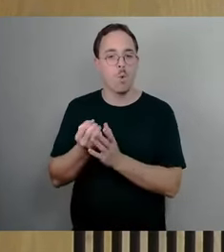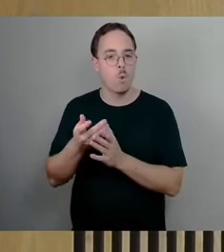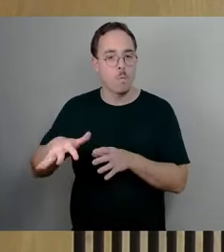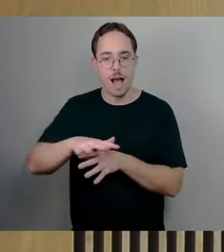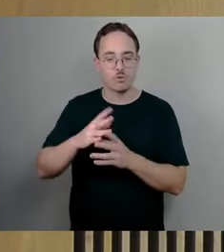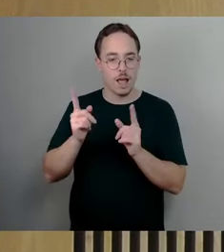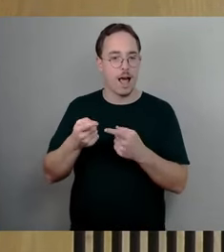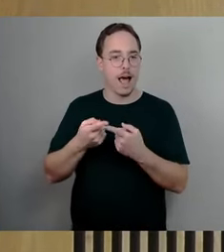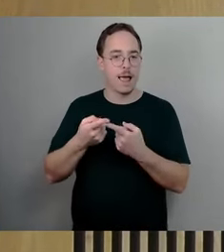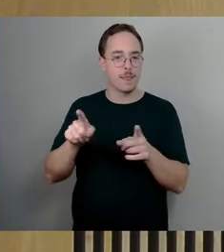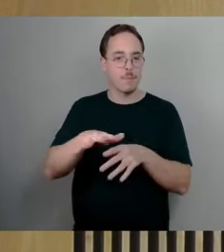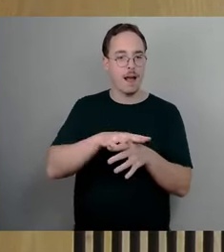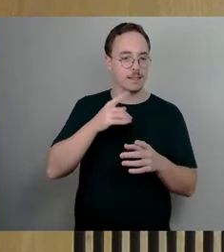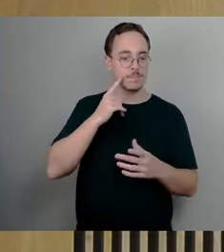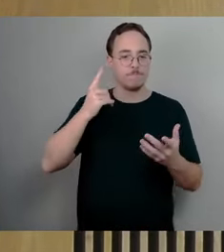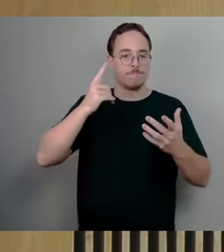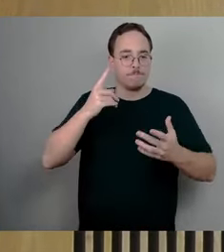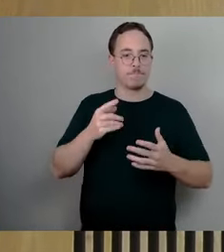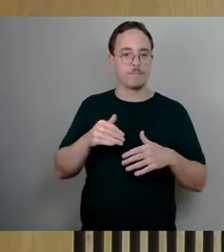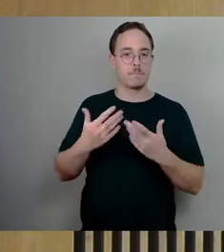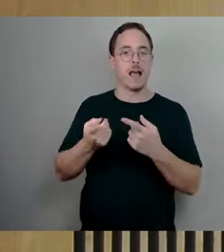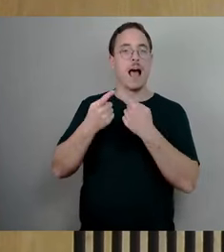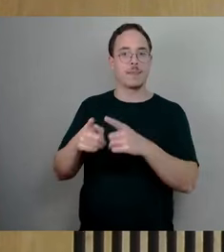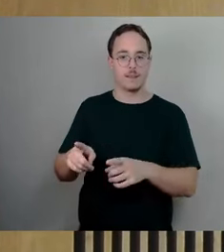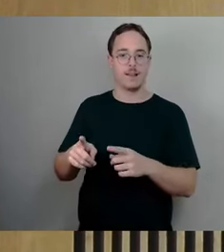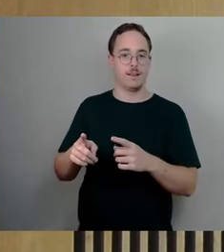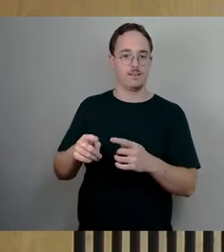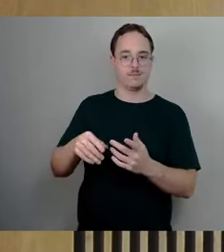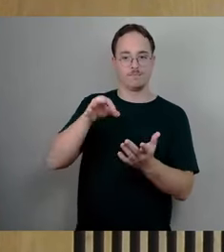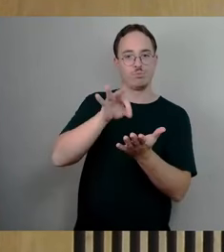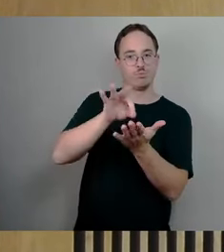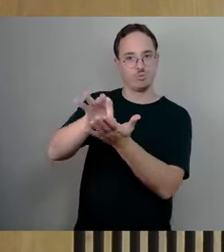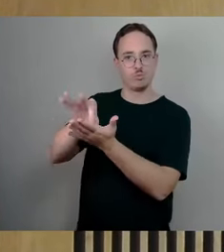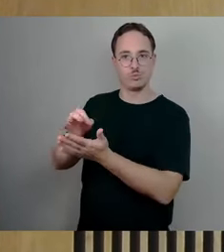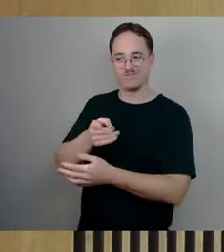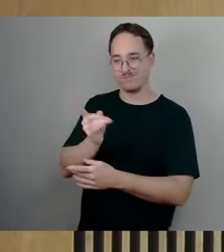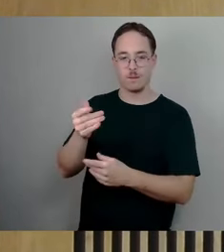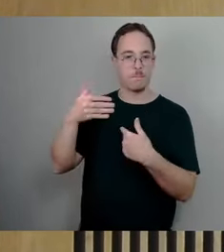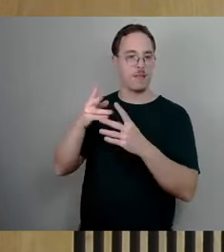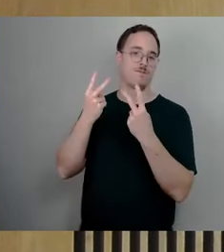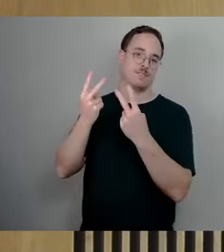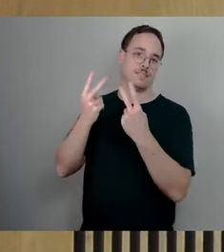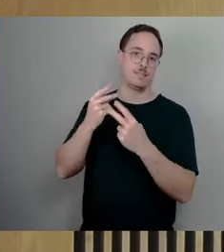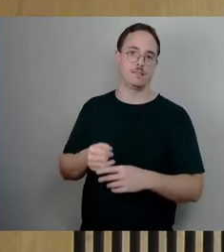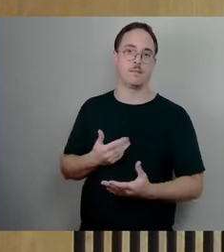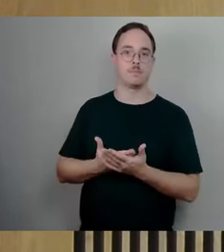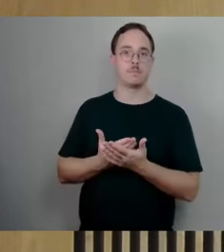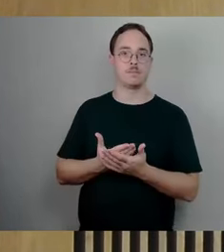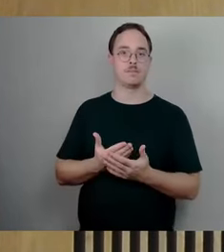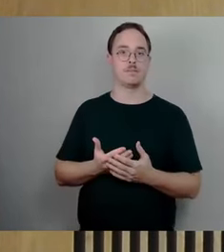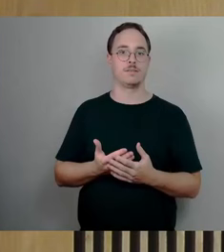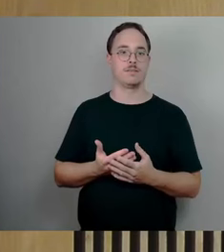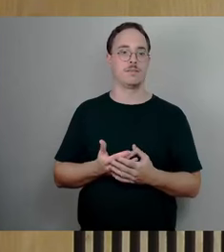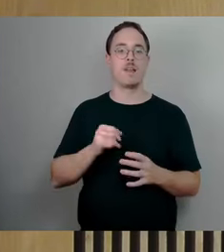das ist so viel Geld, ich glaube, es wäre schon eine Aufgabe auch der Stadt gewesen, im Zweifel, des Stadtrates gewesen, dann zu schauen, für welches Projekt man denn